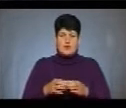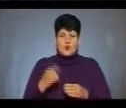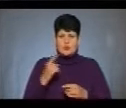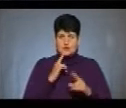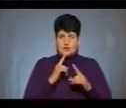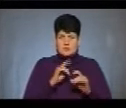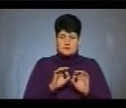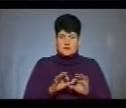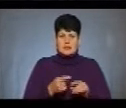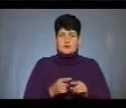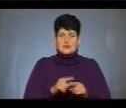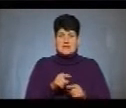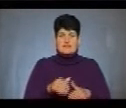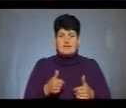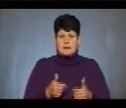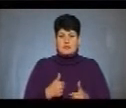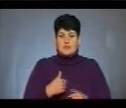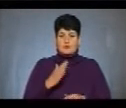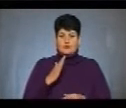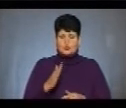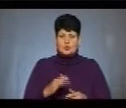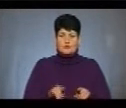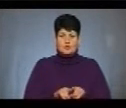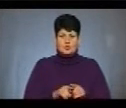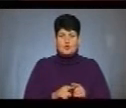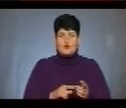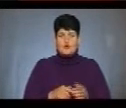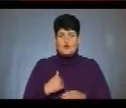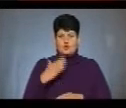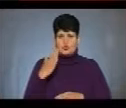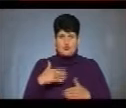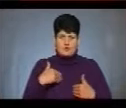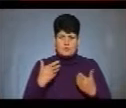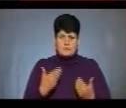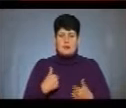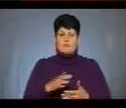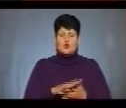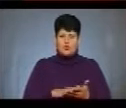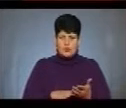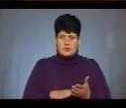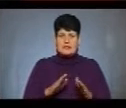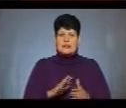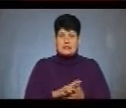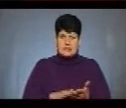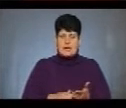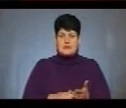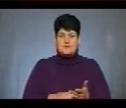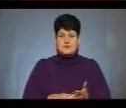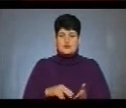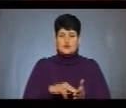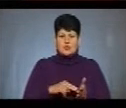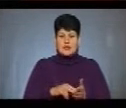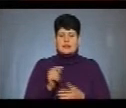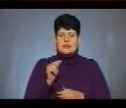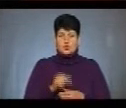прокоментували це звернення. «Ми будемо одноголосно голосувати на це звернення». «Ми продовжуємо надалі стояти